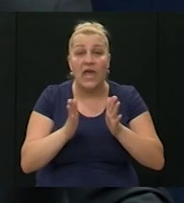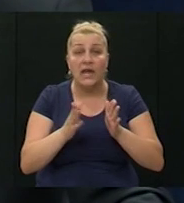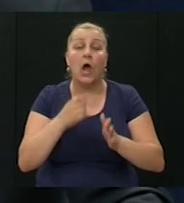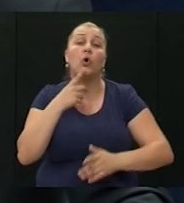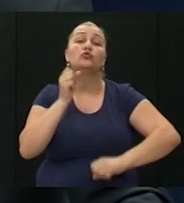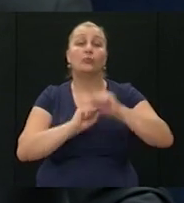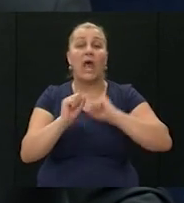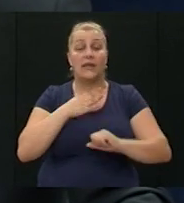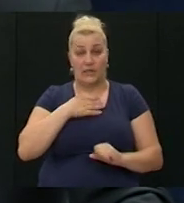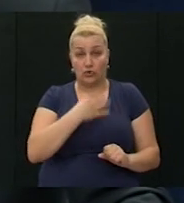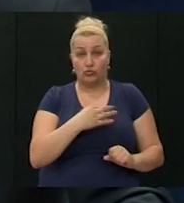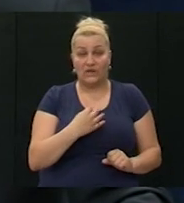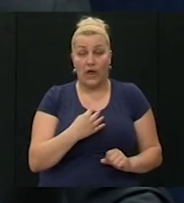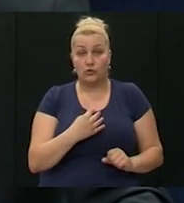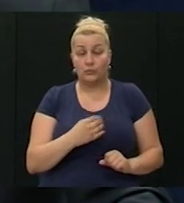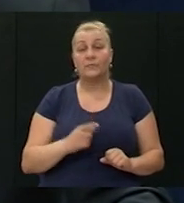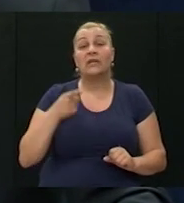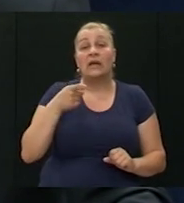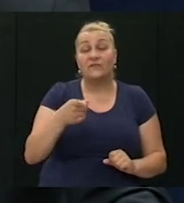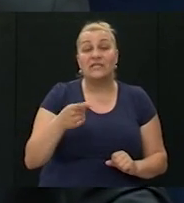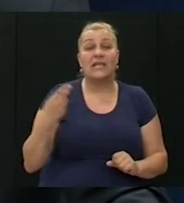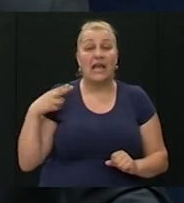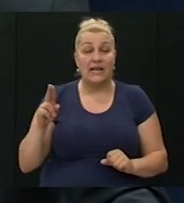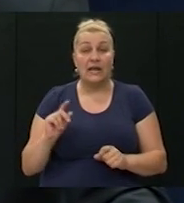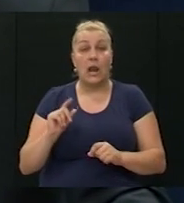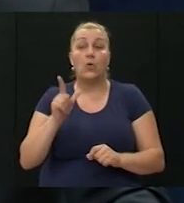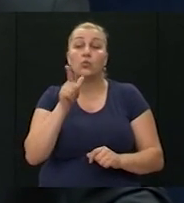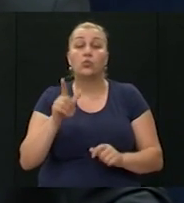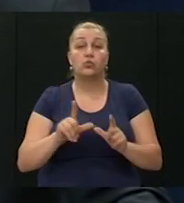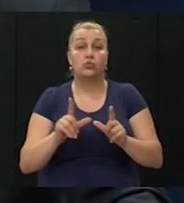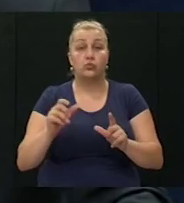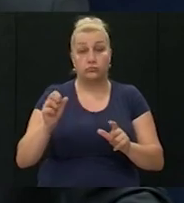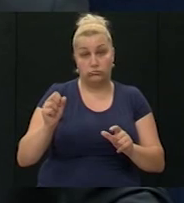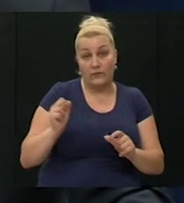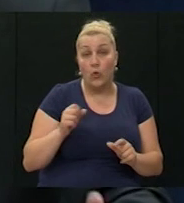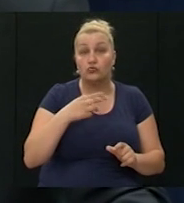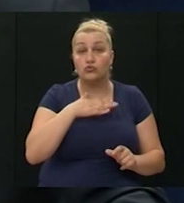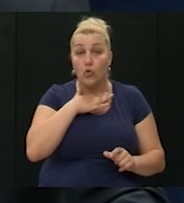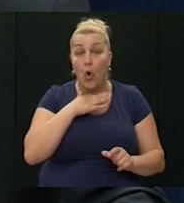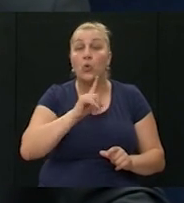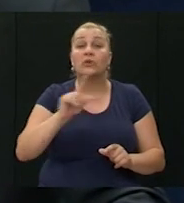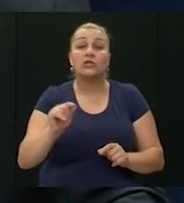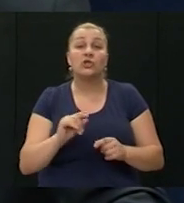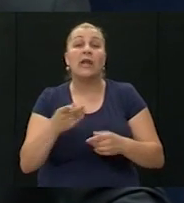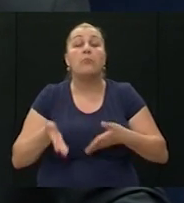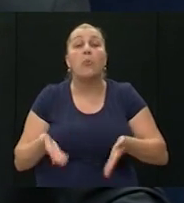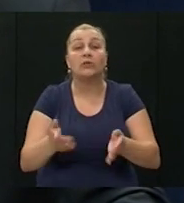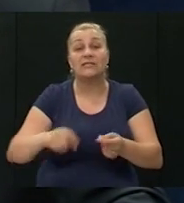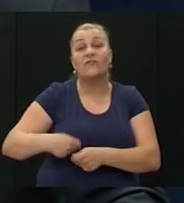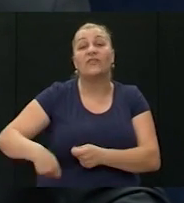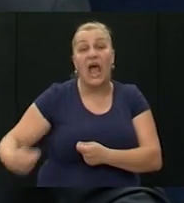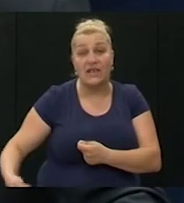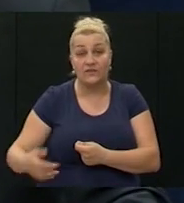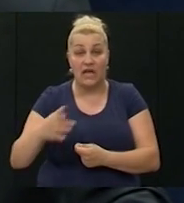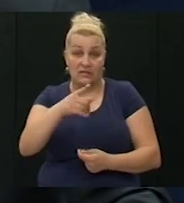obranili našu jedinu domovinu u Hrvatsku. Vi ste, general, u vojnju skolu otišli na poticaj strica Franjesa, što je jako indikativno. A premali broj